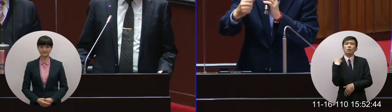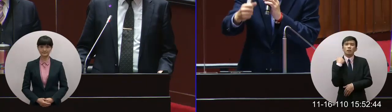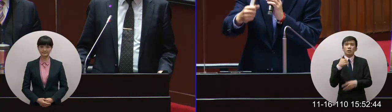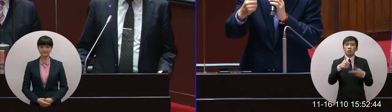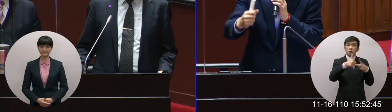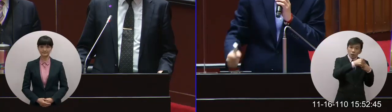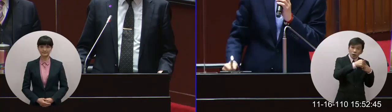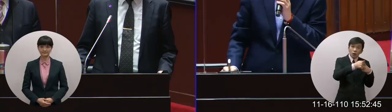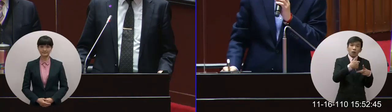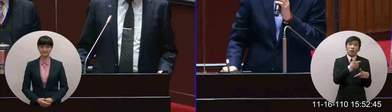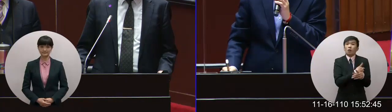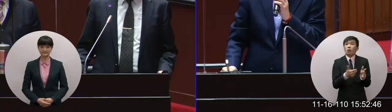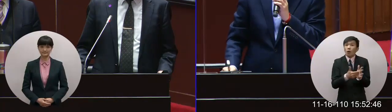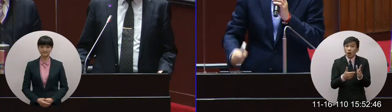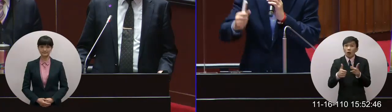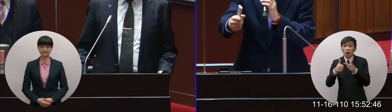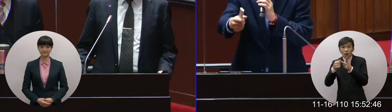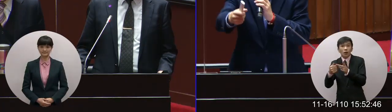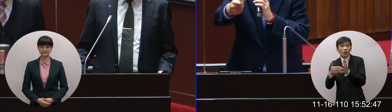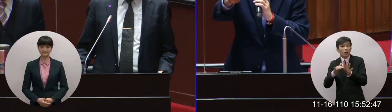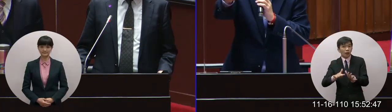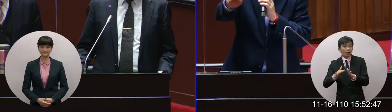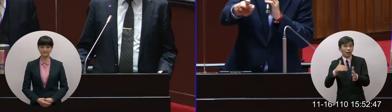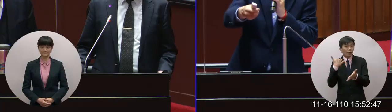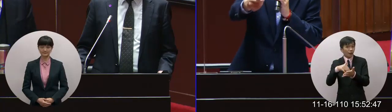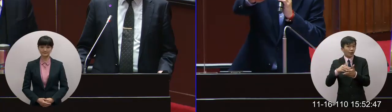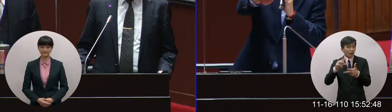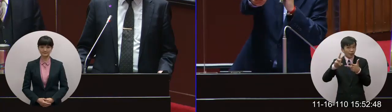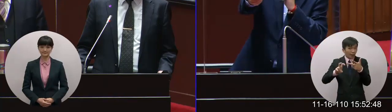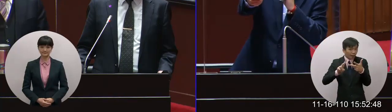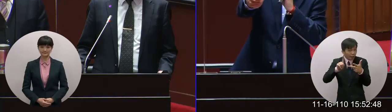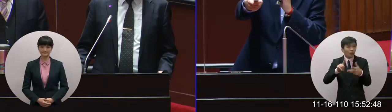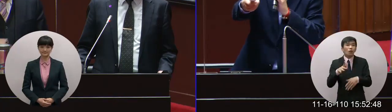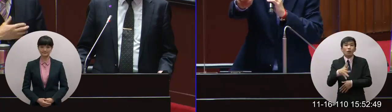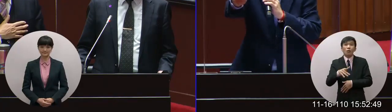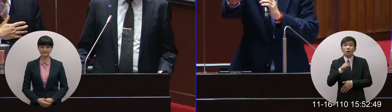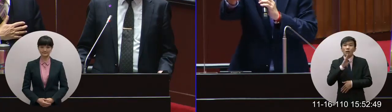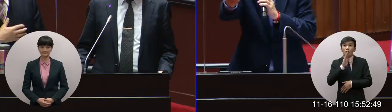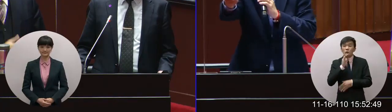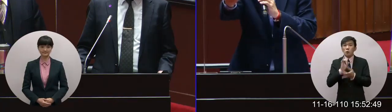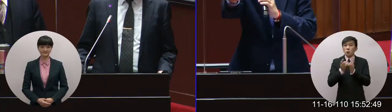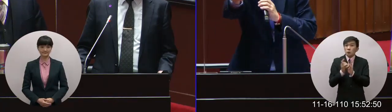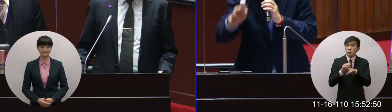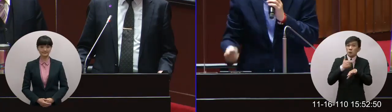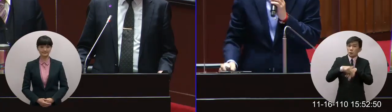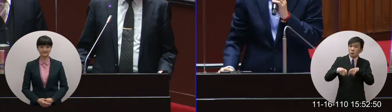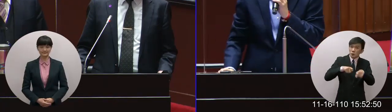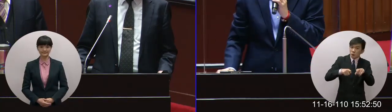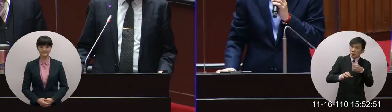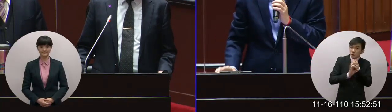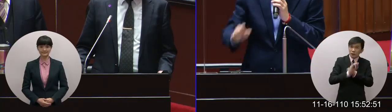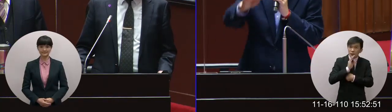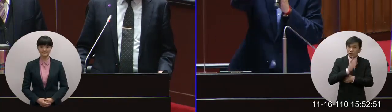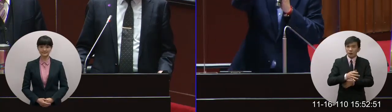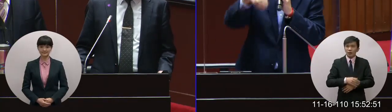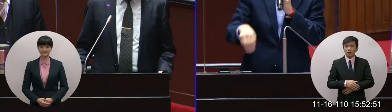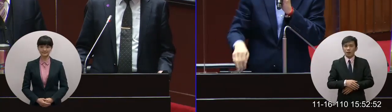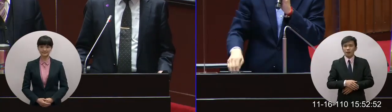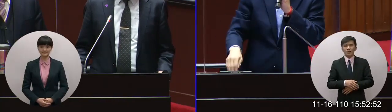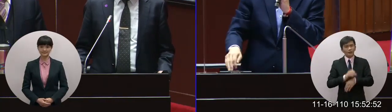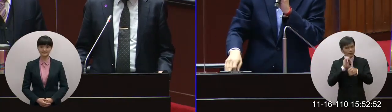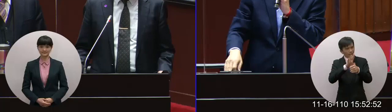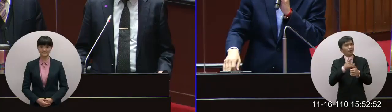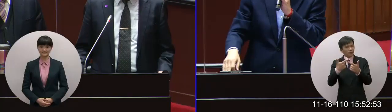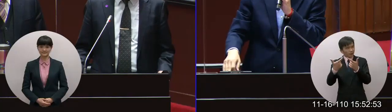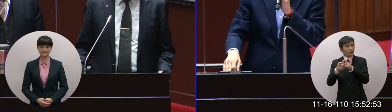幫AZ在做耐力測試還是說我是開玩笑吧你也配合一下我是講真的